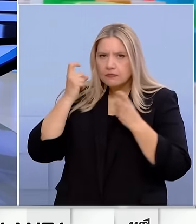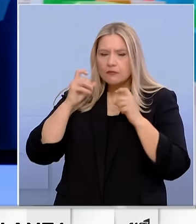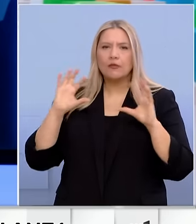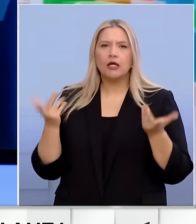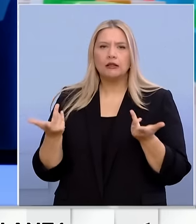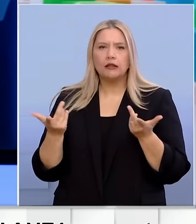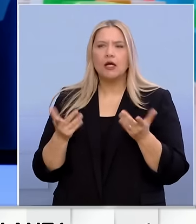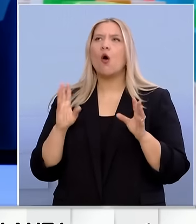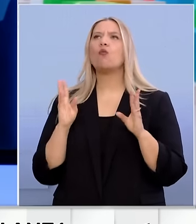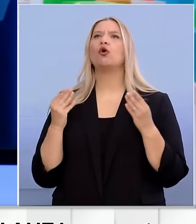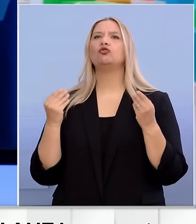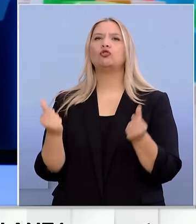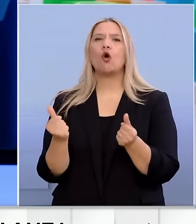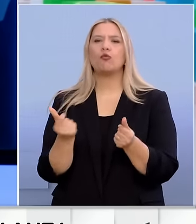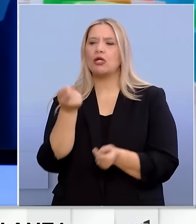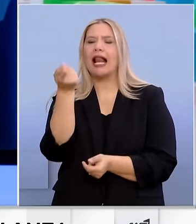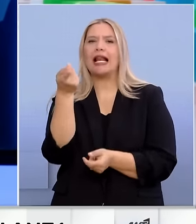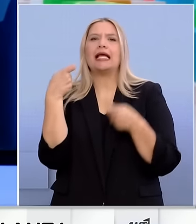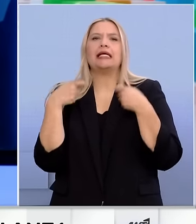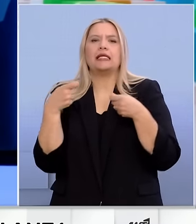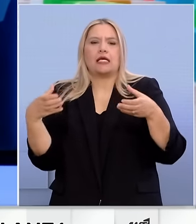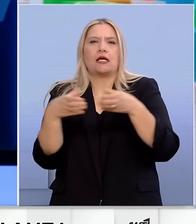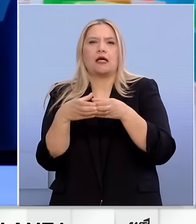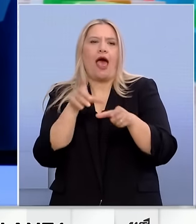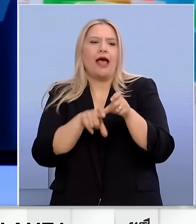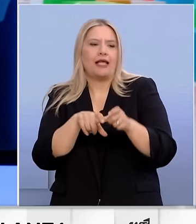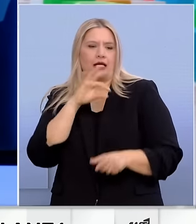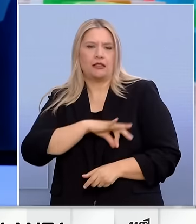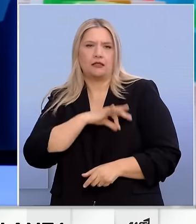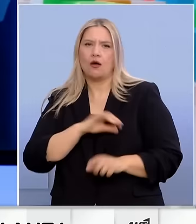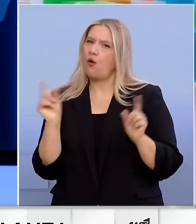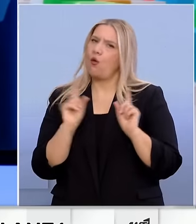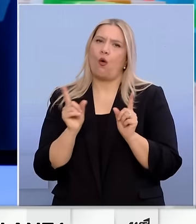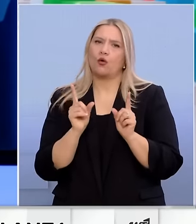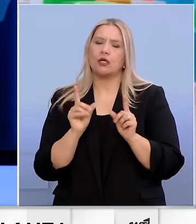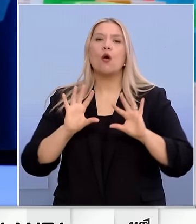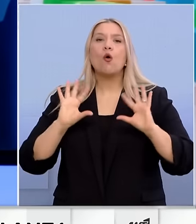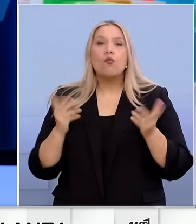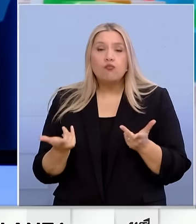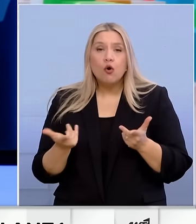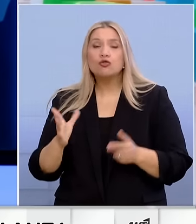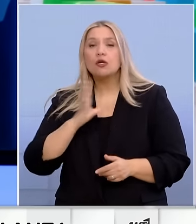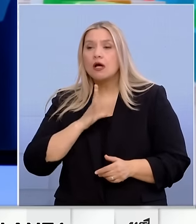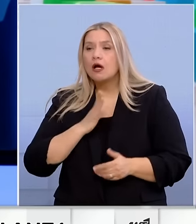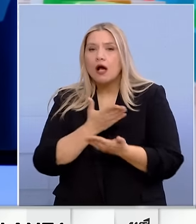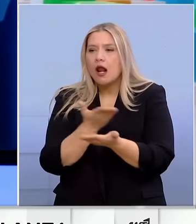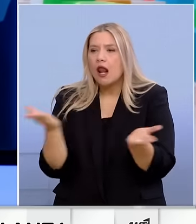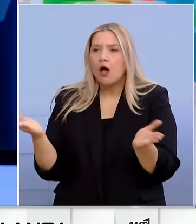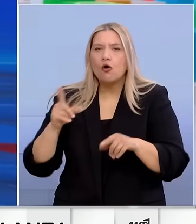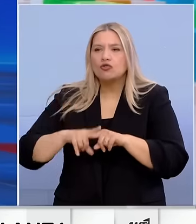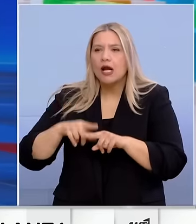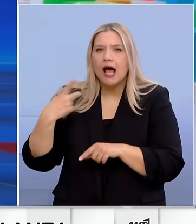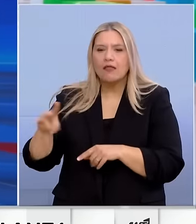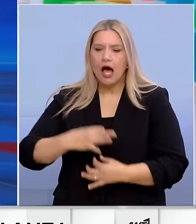η κερδοφορία κάποιων λίγων ομίλων, αλλά πρώτα απ' όλα πώς ο ελληνικός λαός θα μπορέσει να ζήσει